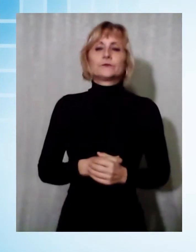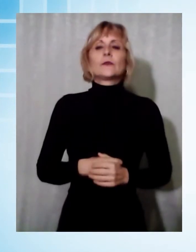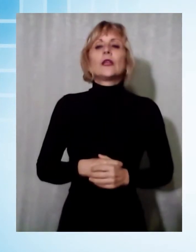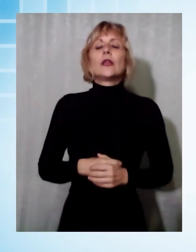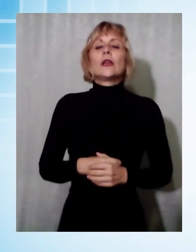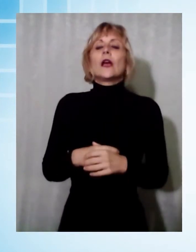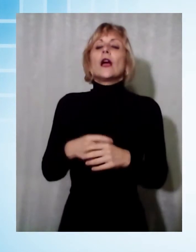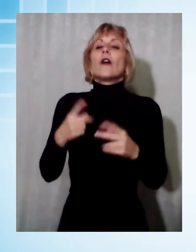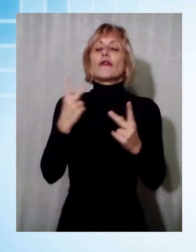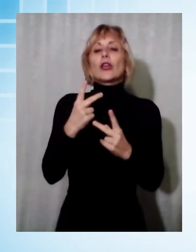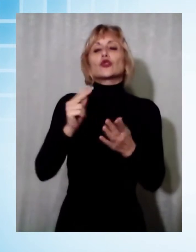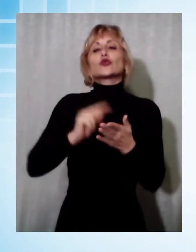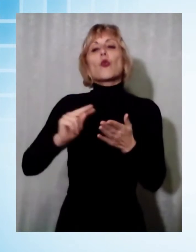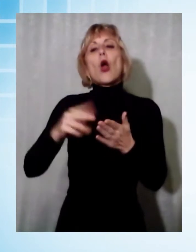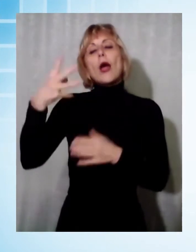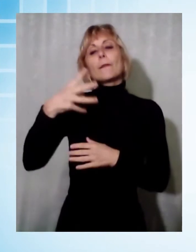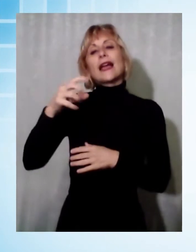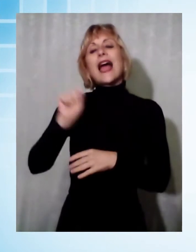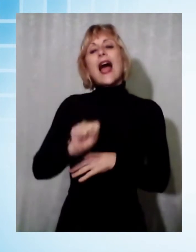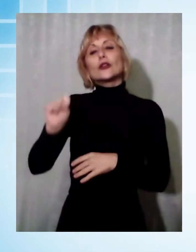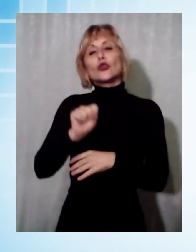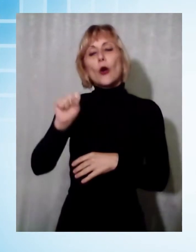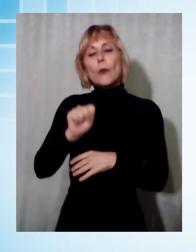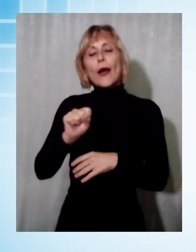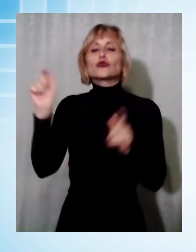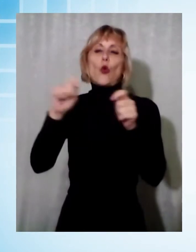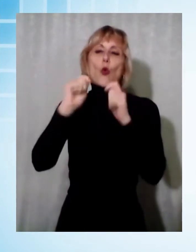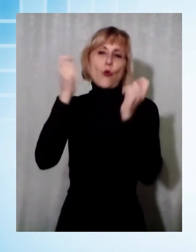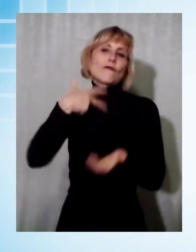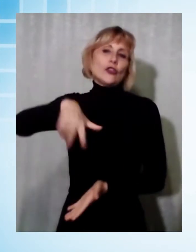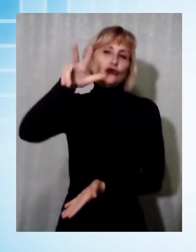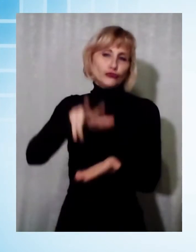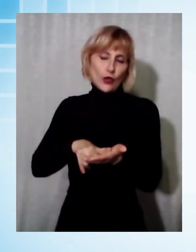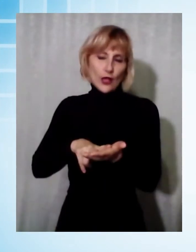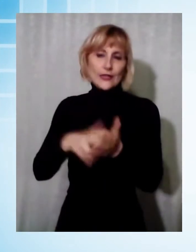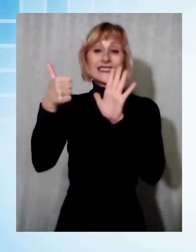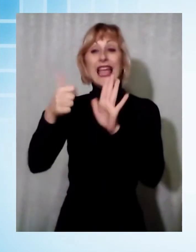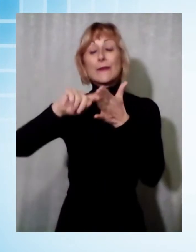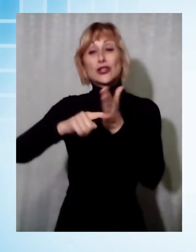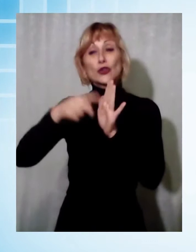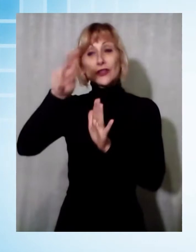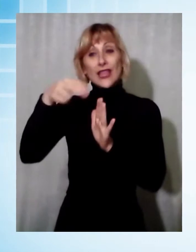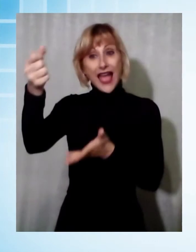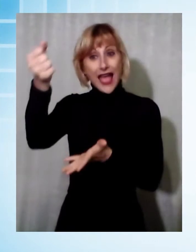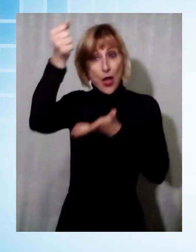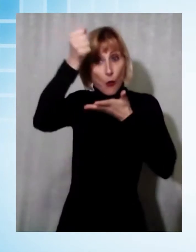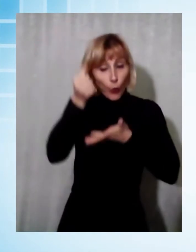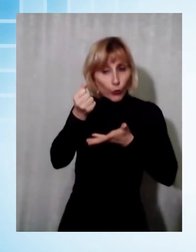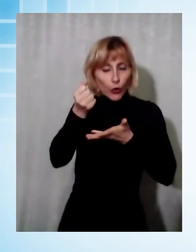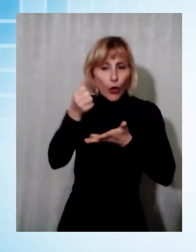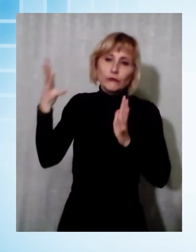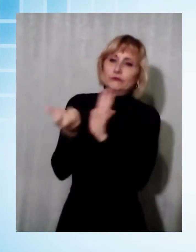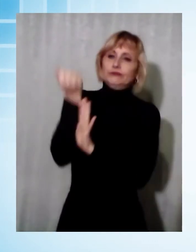ufficiale. L'amministrazione comunale ha infatti ottenuto il finanziamento di 6 milioni di euro per realizzare il nuovo polo